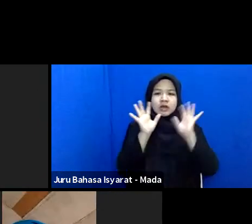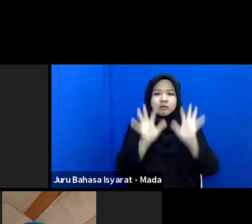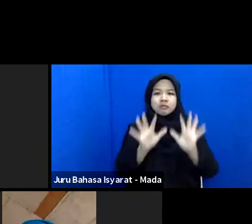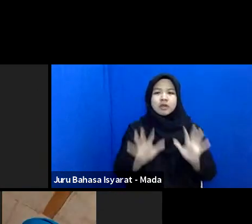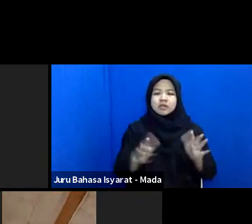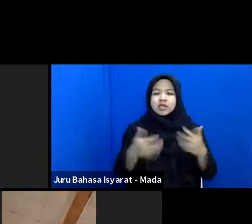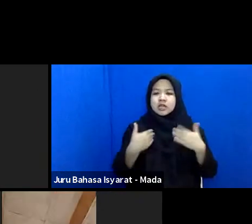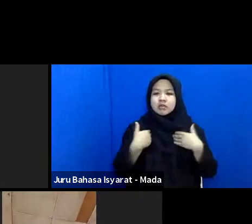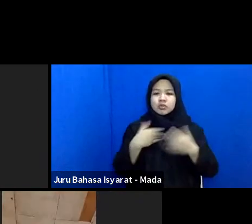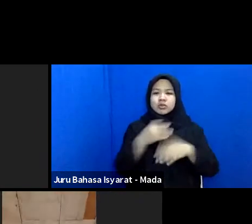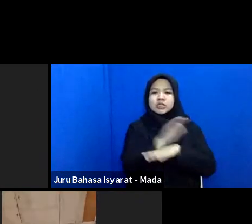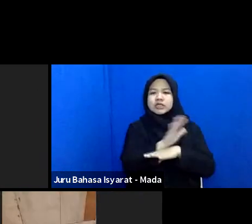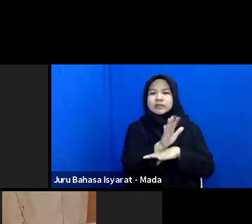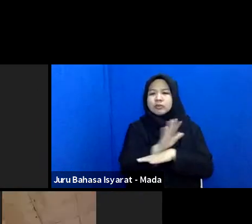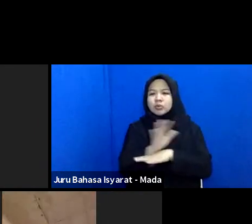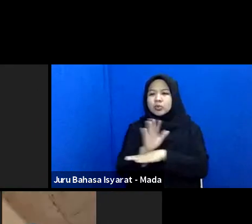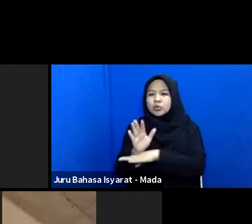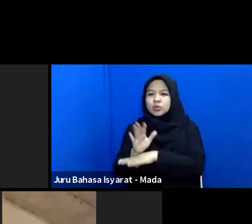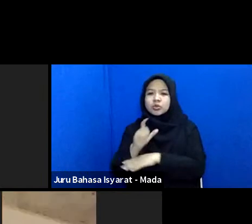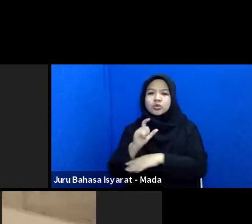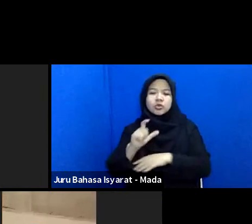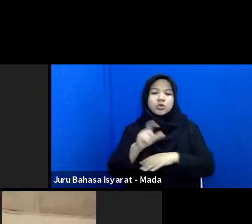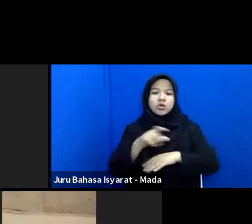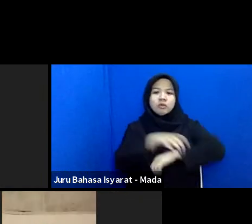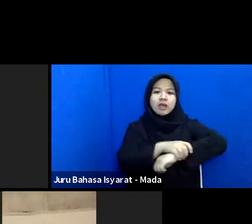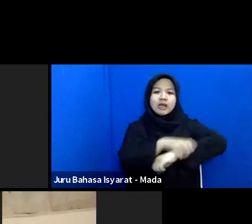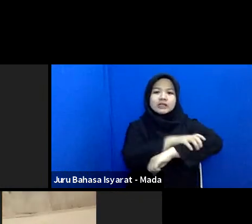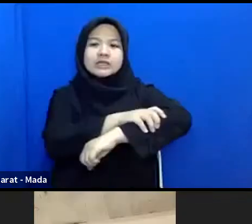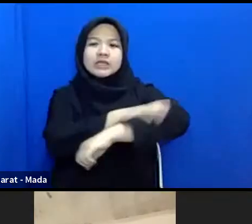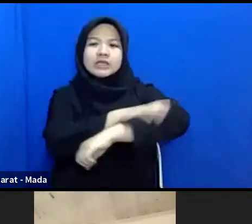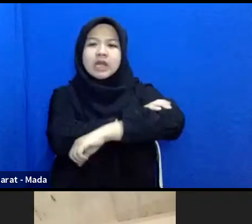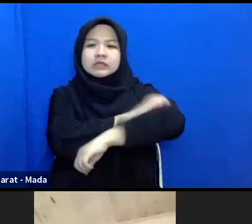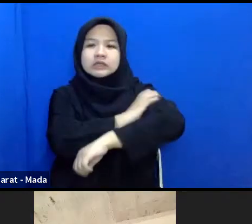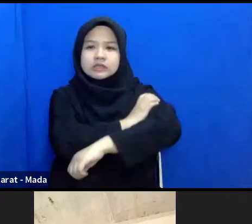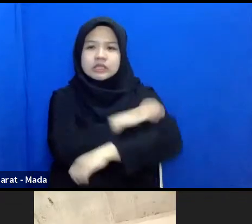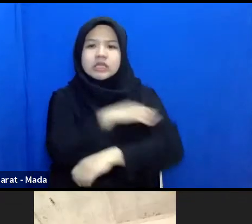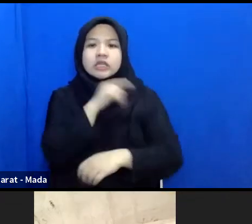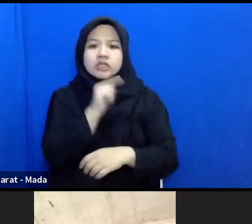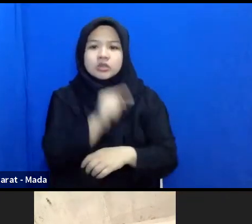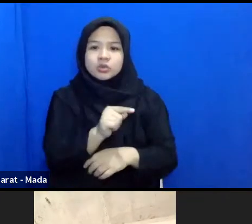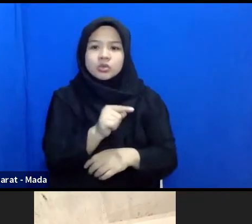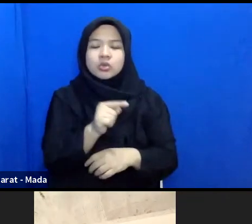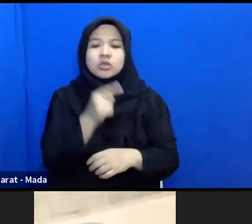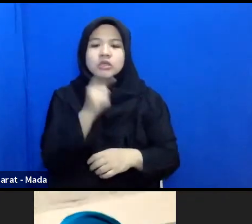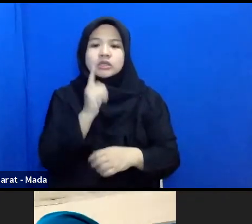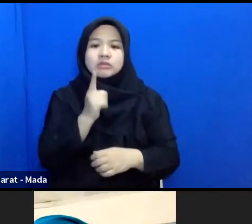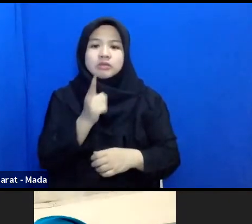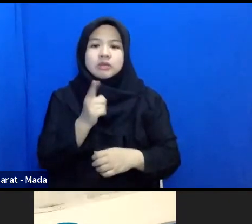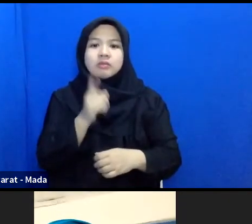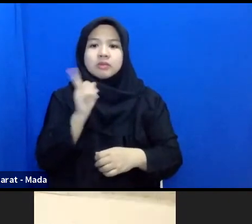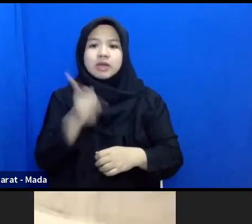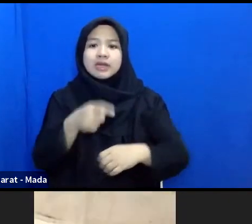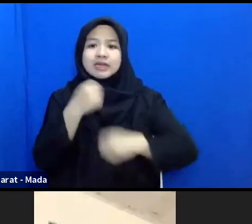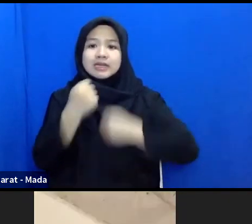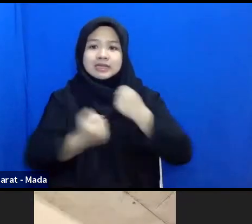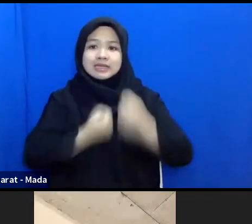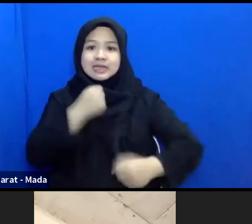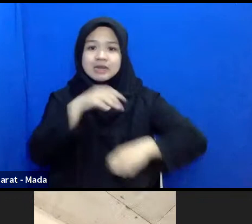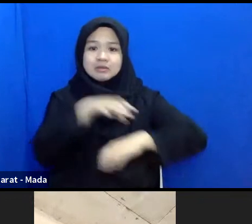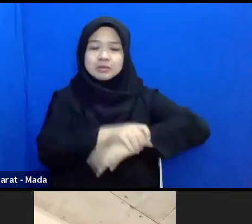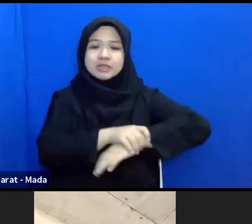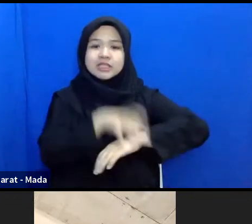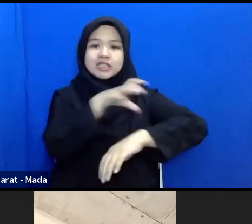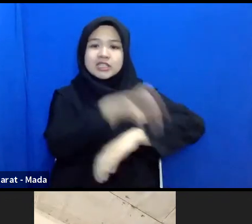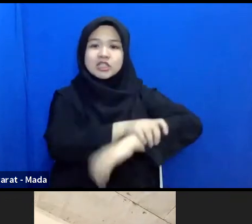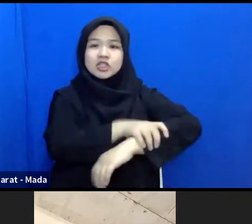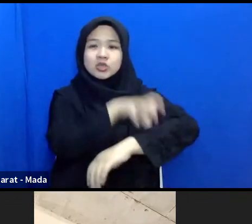punya kesibukan misalnya masase masase ada sesuatu yang dilakukan karena dengan gerakan dengan menyentuh